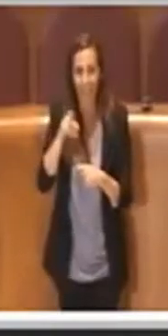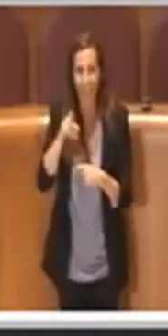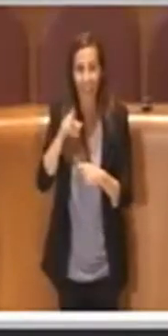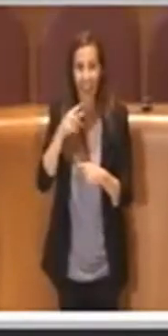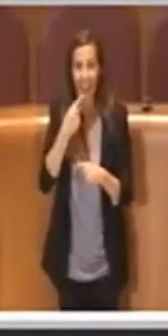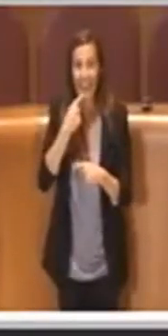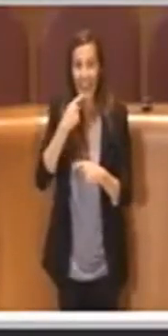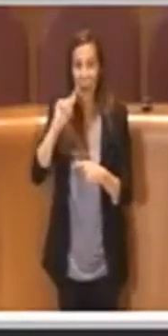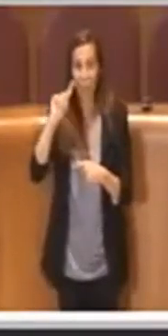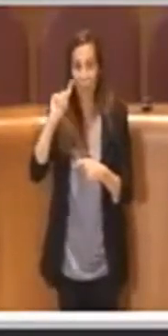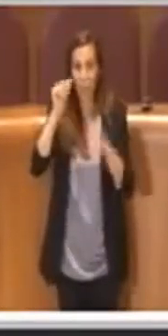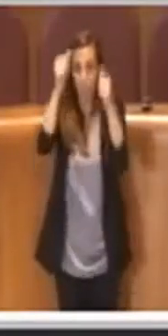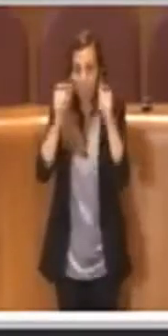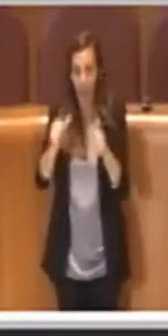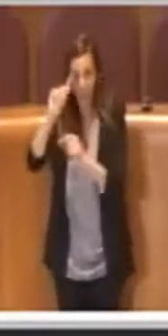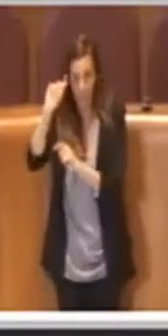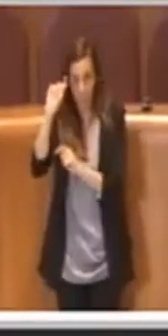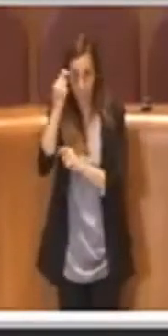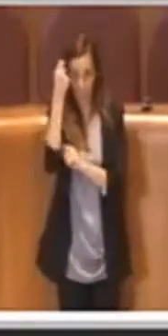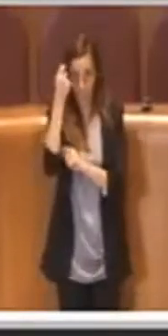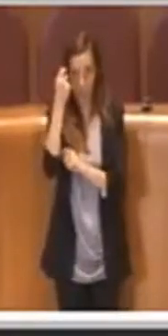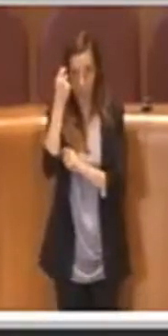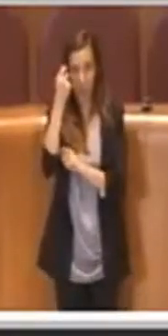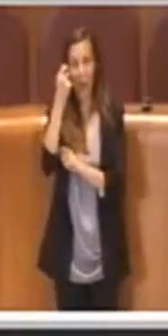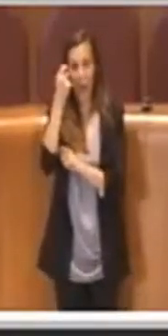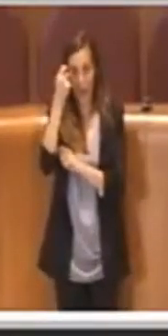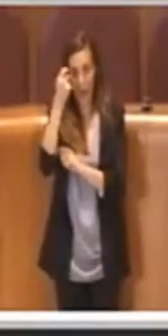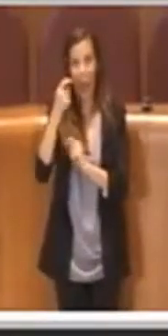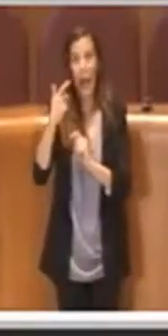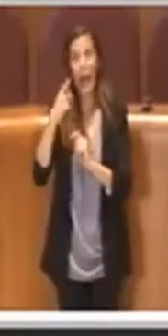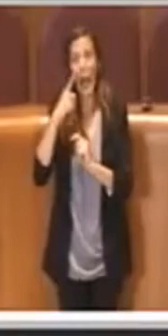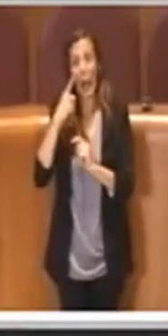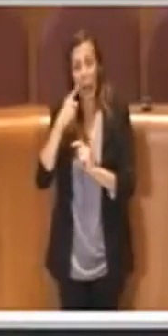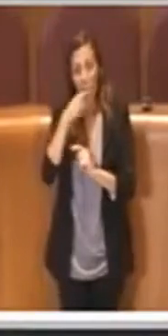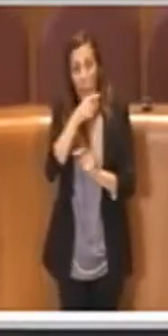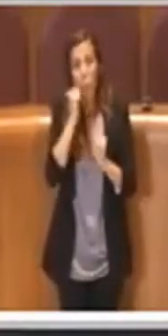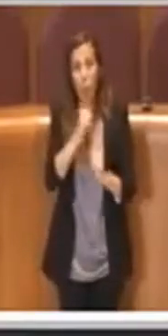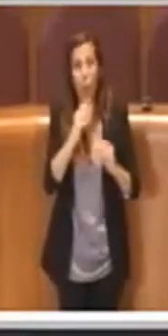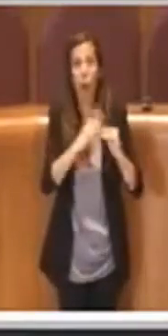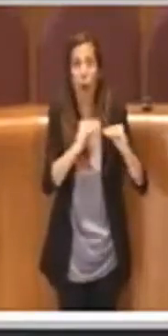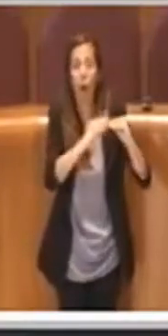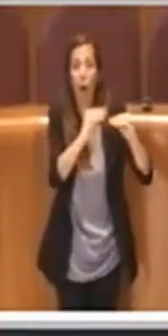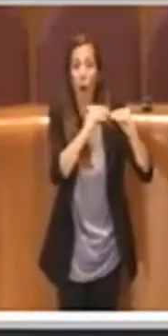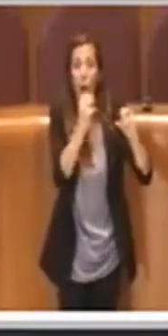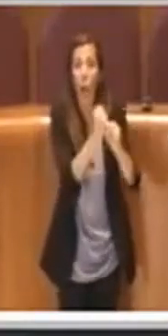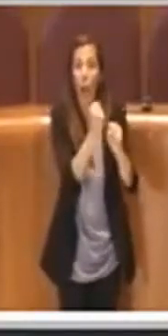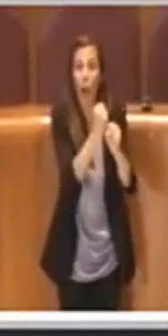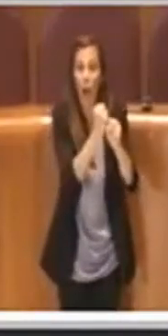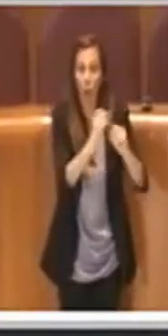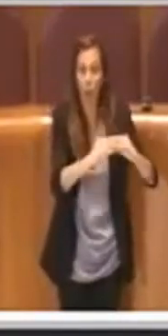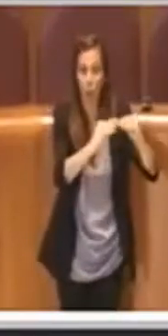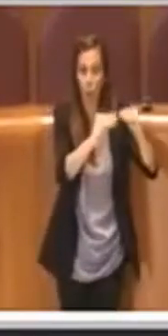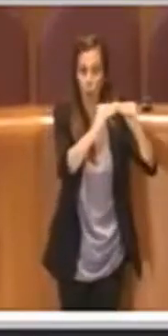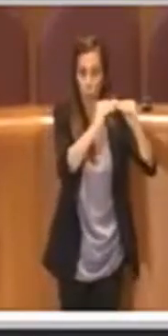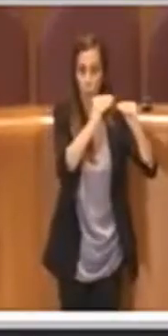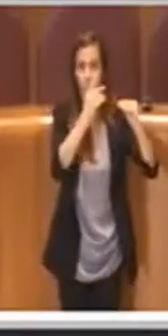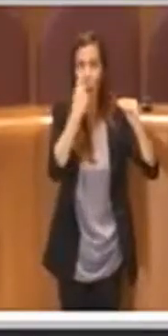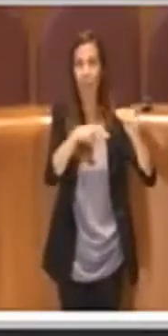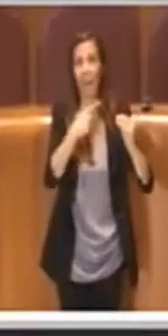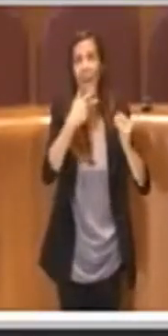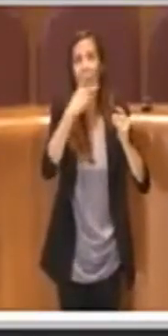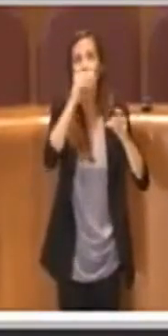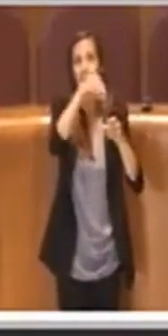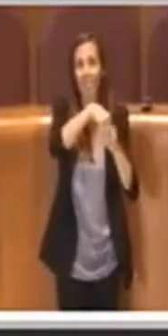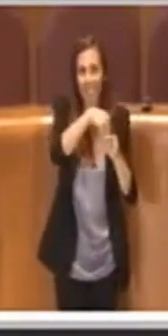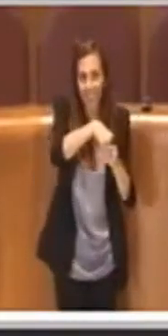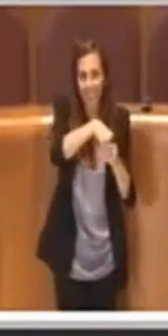i lavori che la legge prevede che vengano fatti, quindi di mettere alcune dotazioni